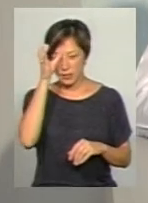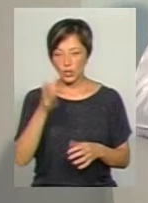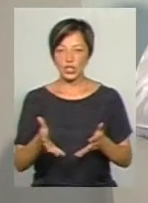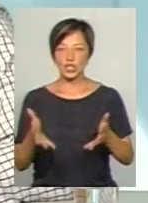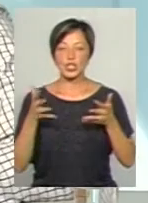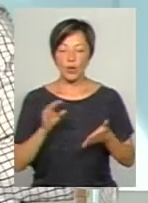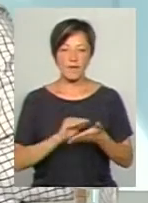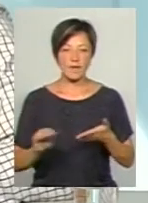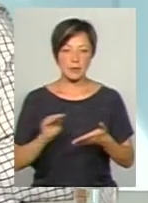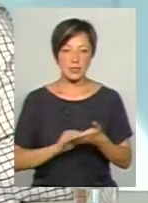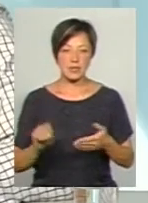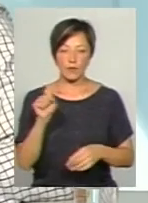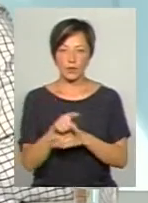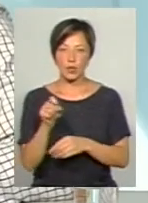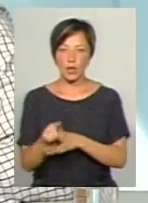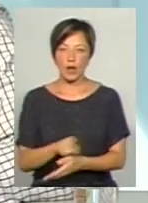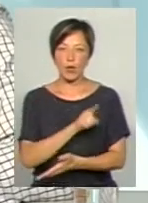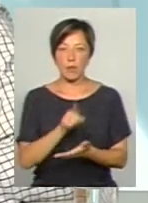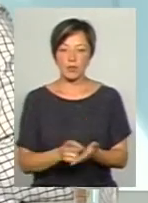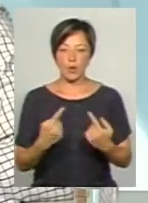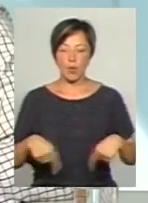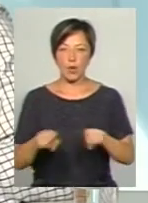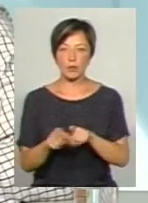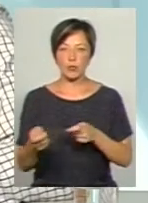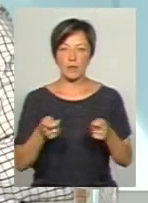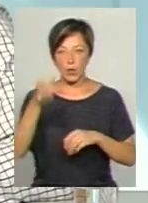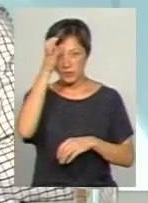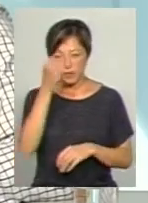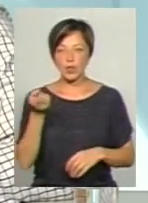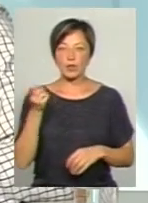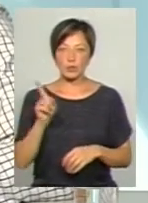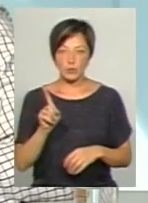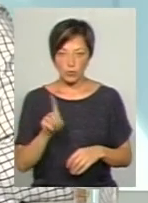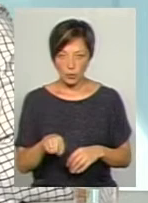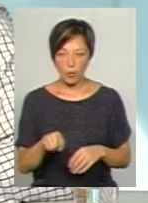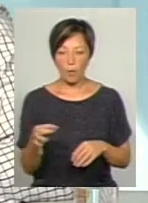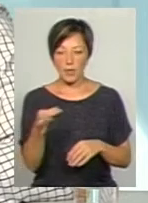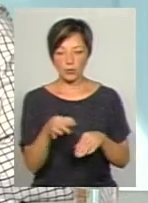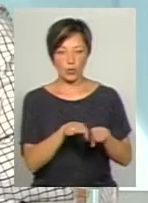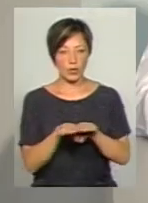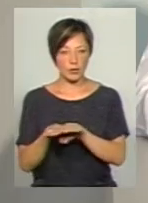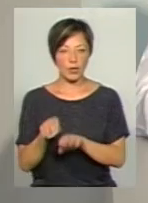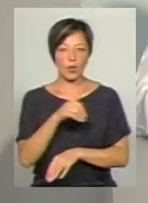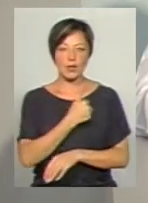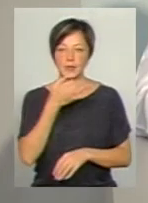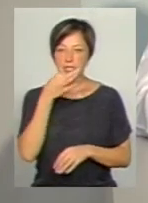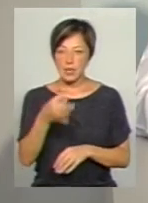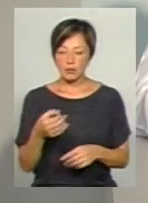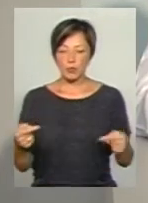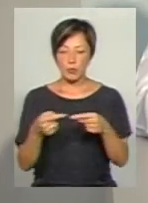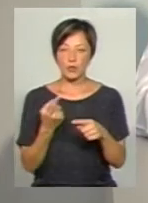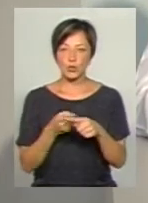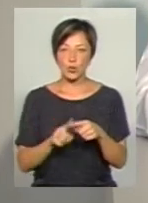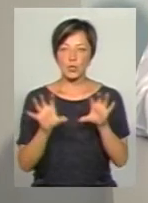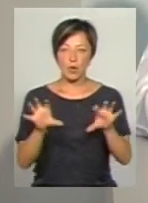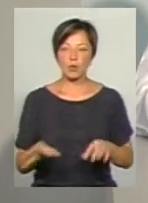чітко виписав функціональні обов'язки органів управління освіту і тому числі обласного рівня. Хотів би сказати, що відповідно до цього